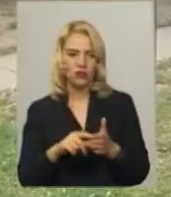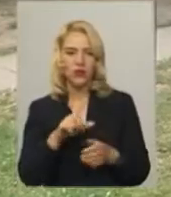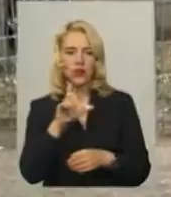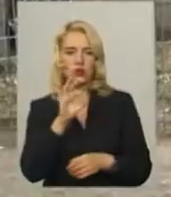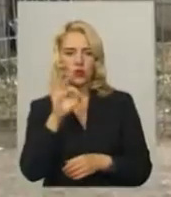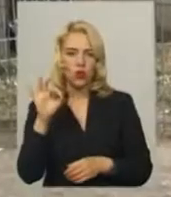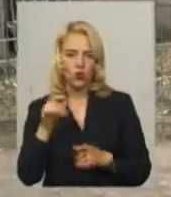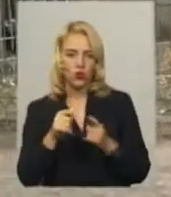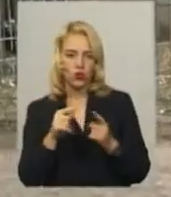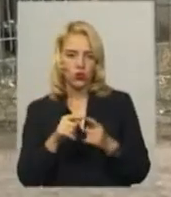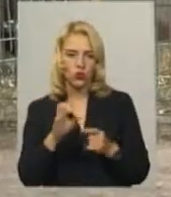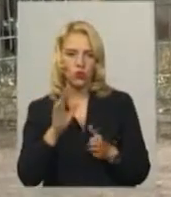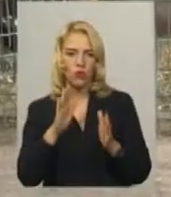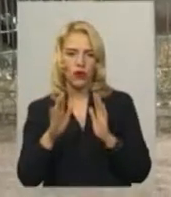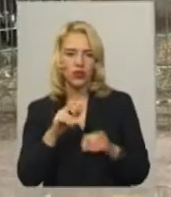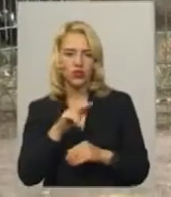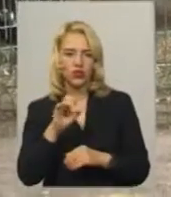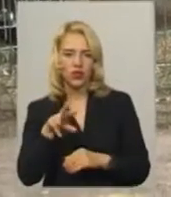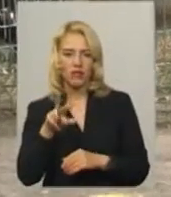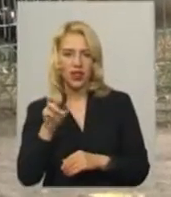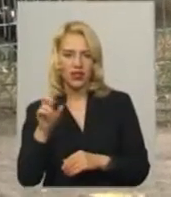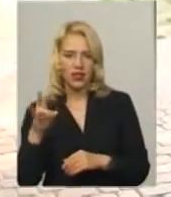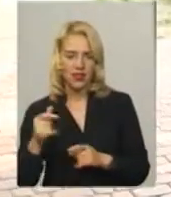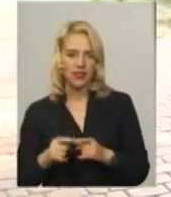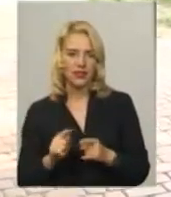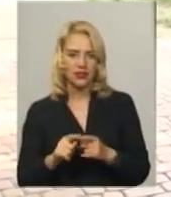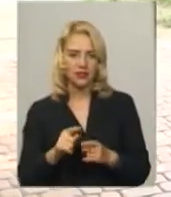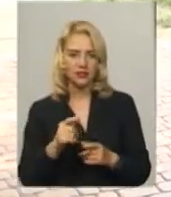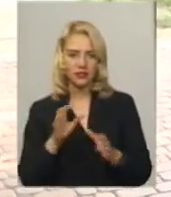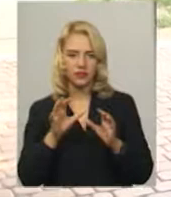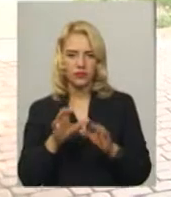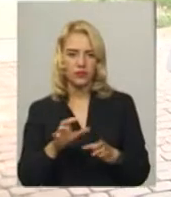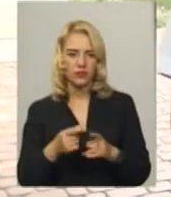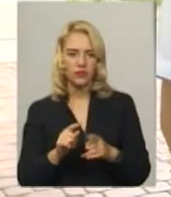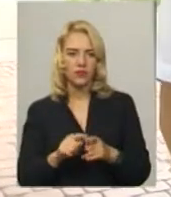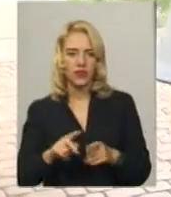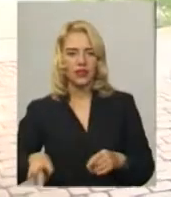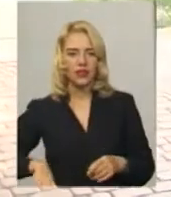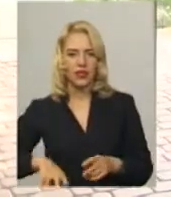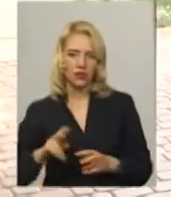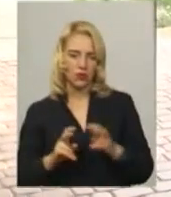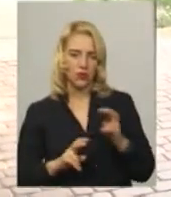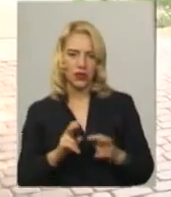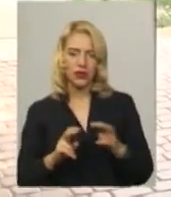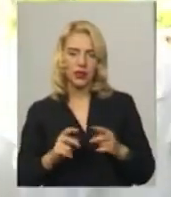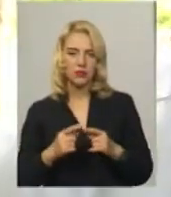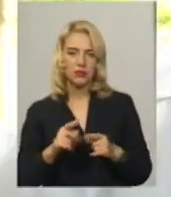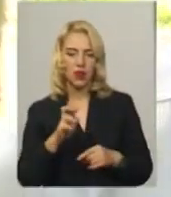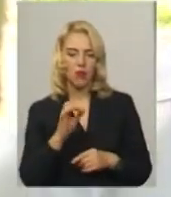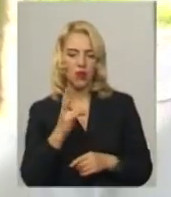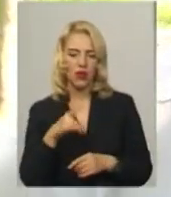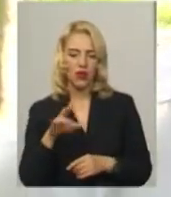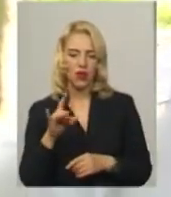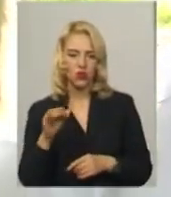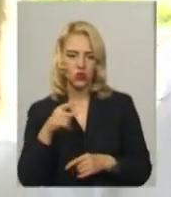Михайла Чекуна. Зоокуточком опікується комунальні підприємства, парки і сквери міста Хмельницького. Директор підприємства Олександр Боднарчук